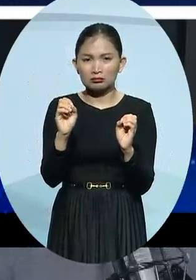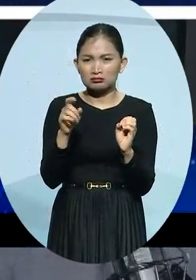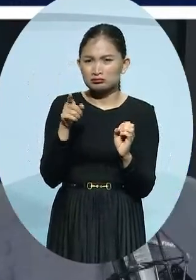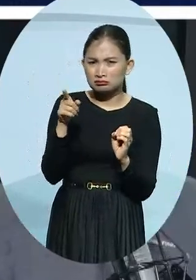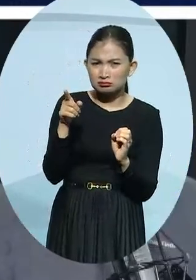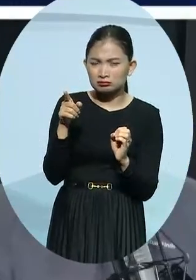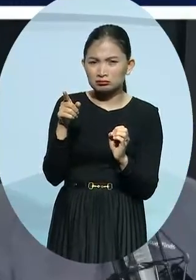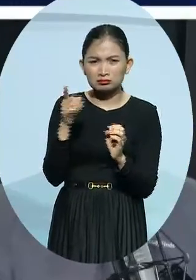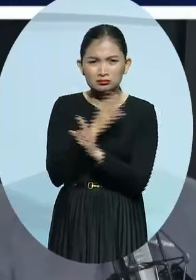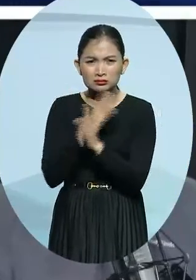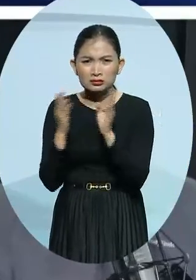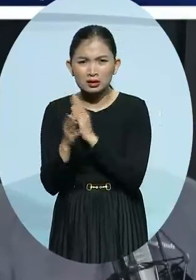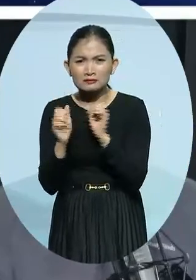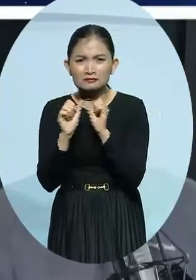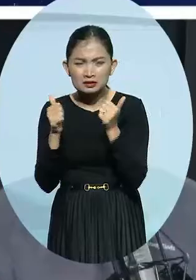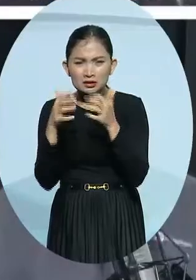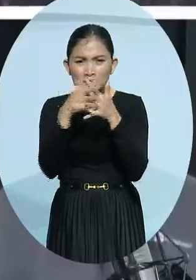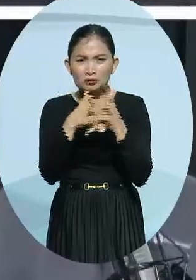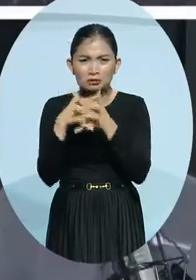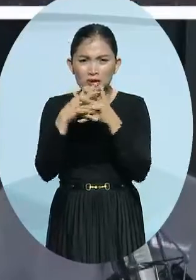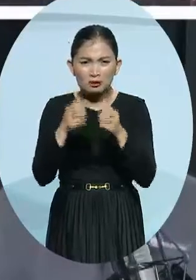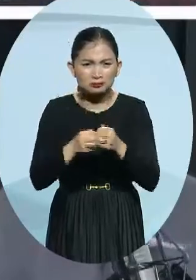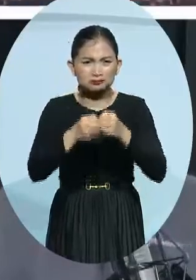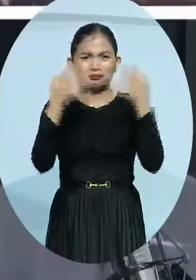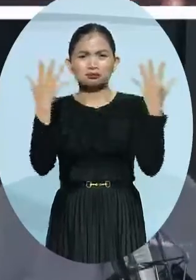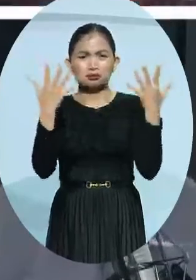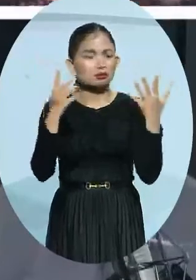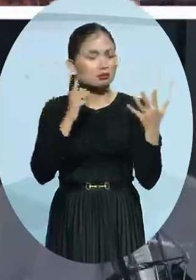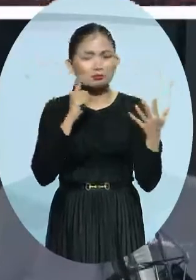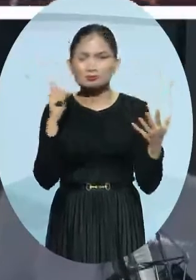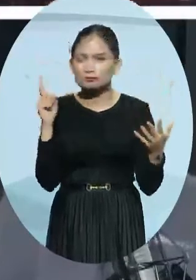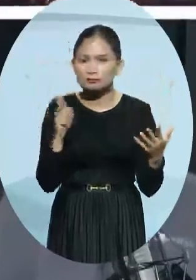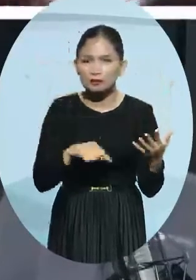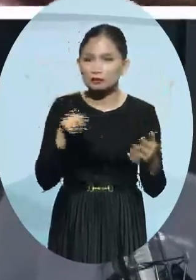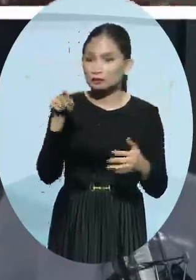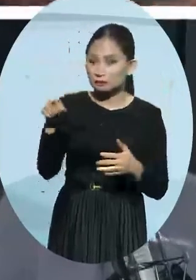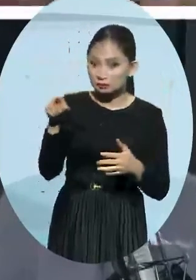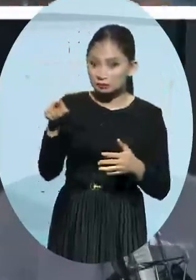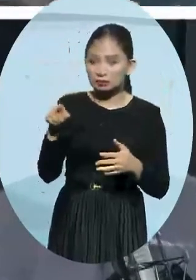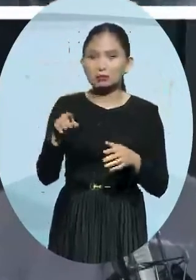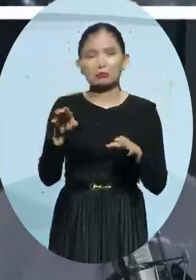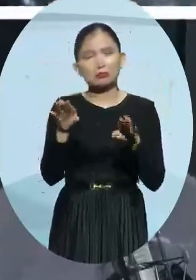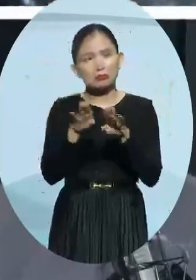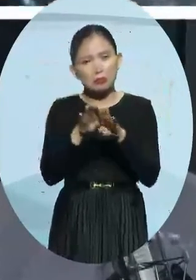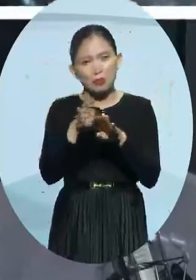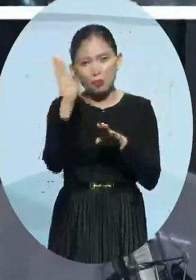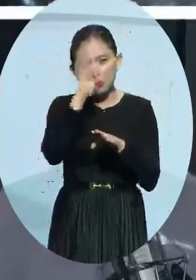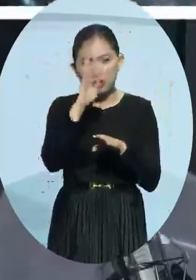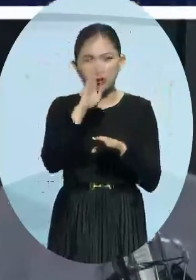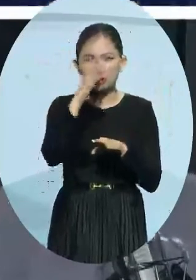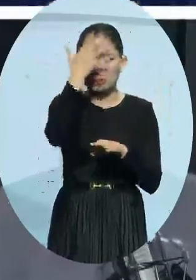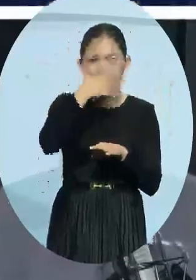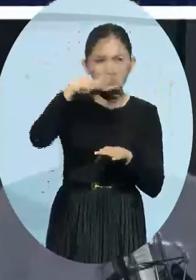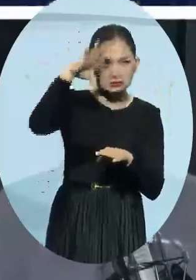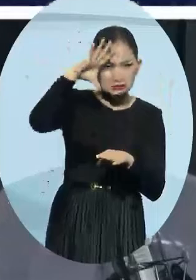nó cũng không được hình thành từ du nổ của một ngôi sao chết. Các nhà nghiên cứu cho biết hố đen này có kích thước gấp 9 lần mặt trời và cách trái đất khoảng